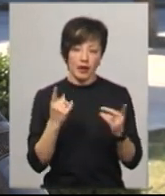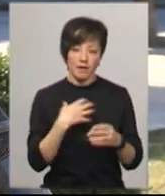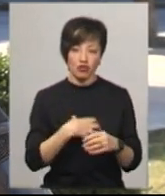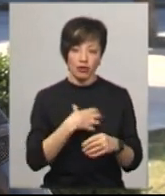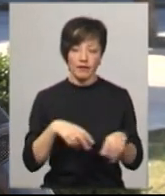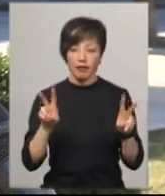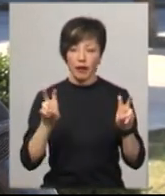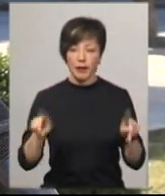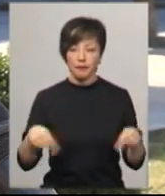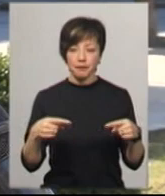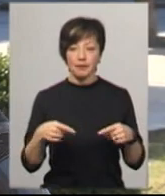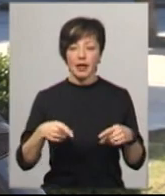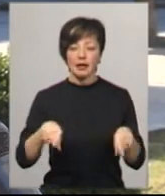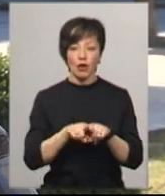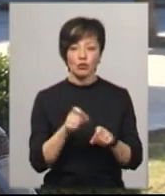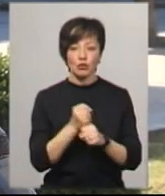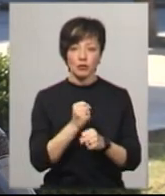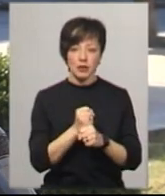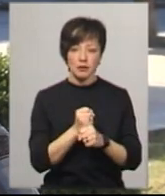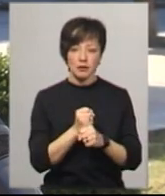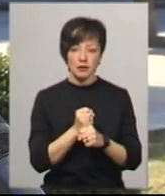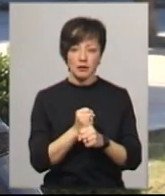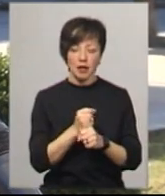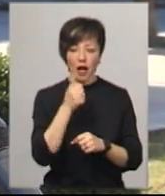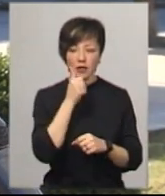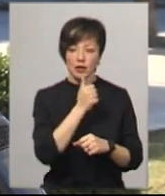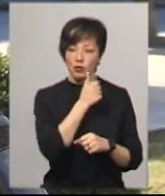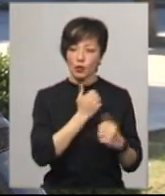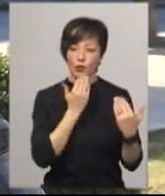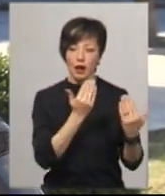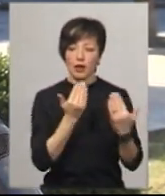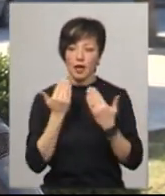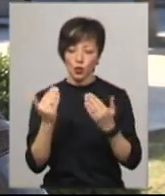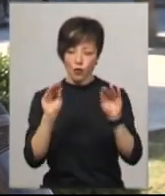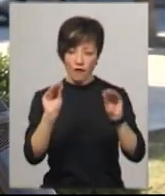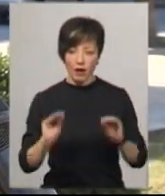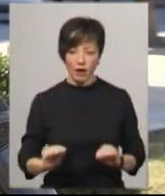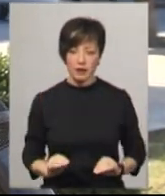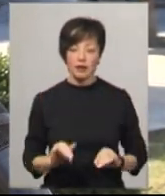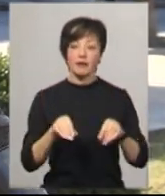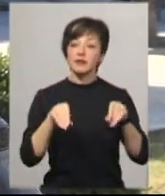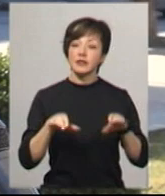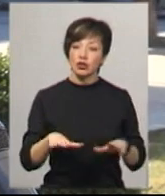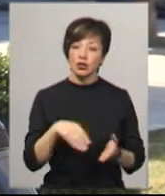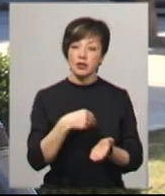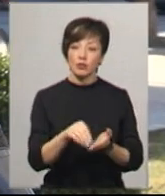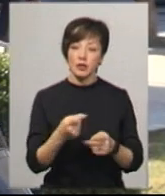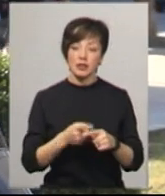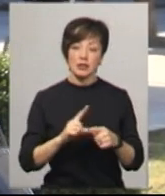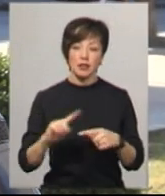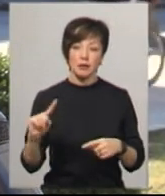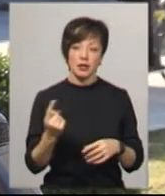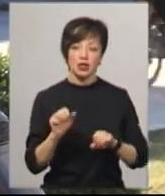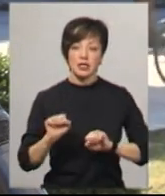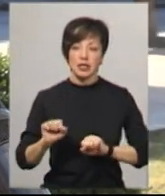ми таке зробили анонімне анкетування і вирішили закупити, це найперше,